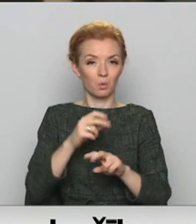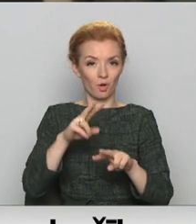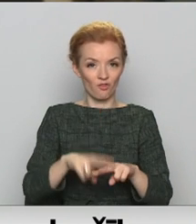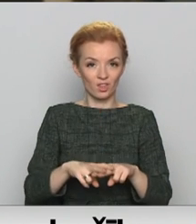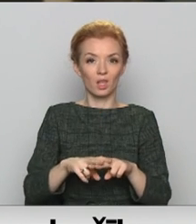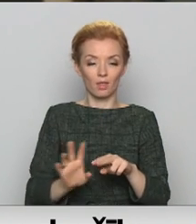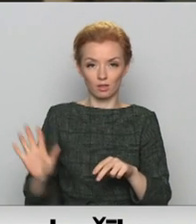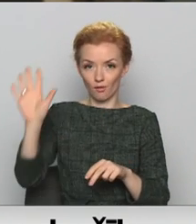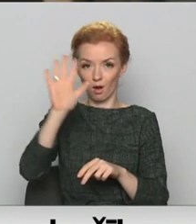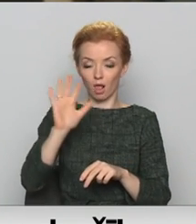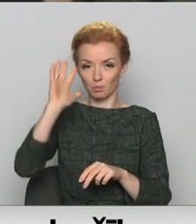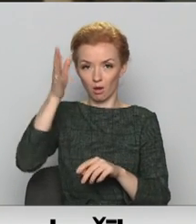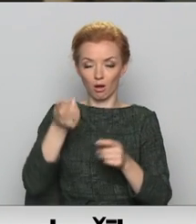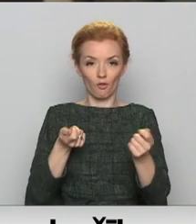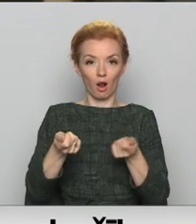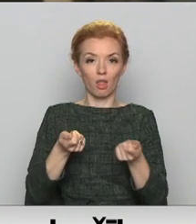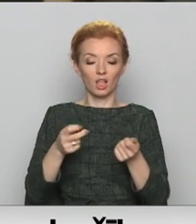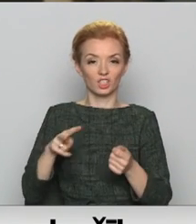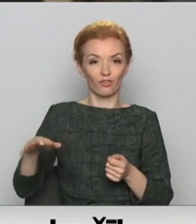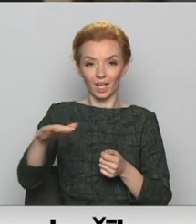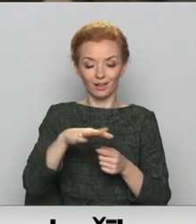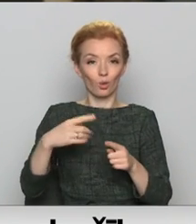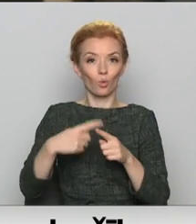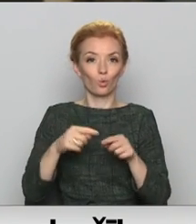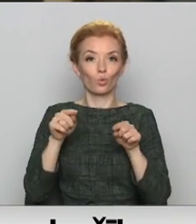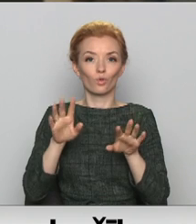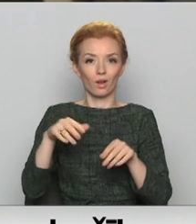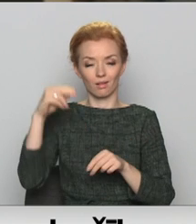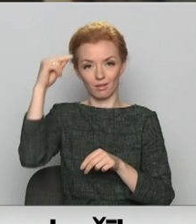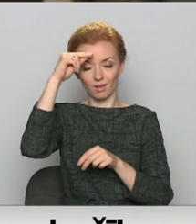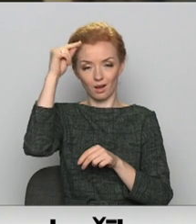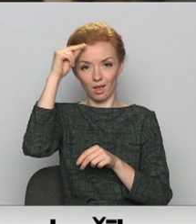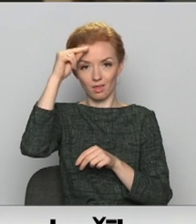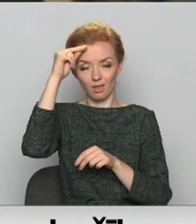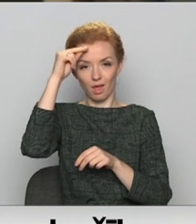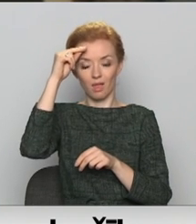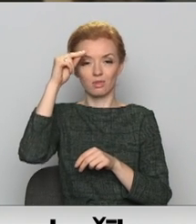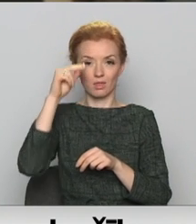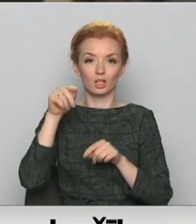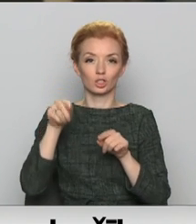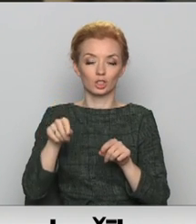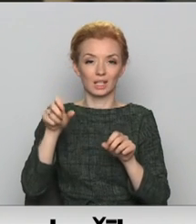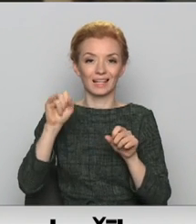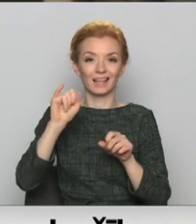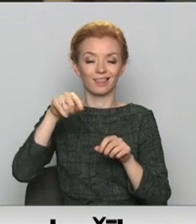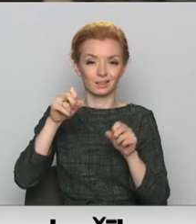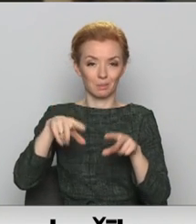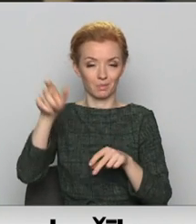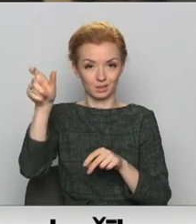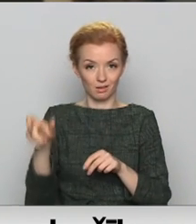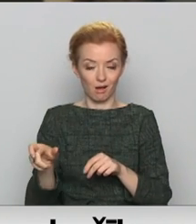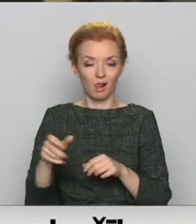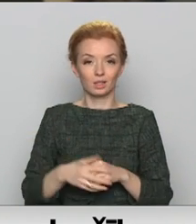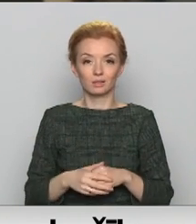valsts pārvaldes vidis, kurās tad varētu trenēties šie valsts pārvaldes ītais speciālisti, gan